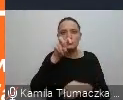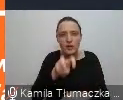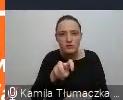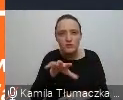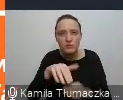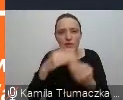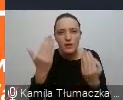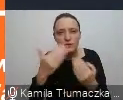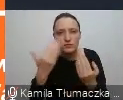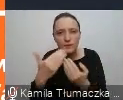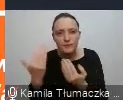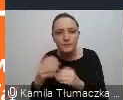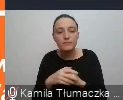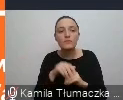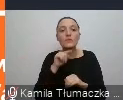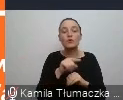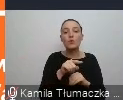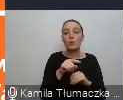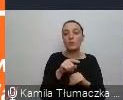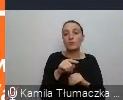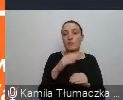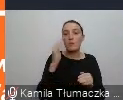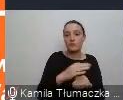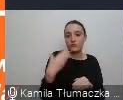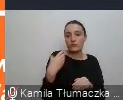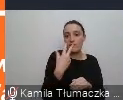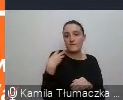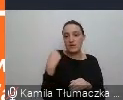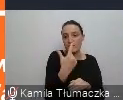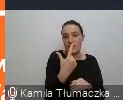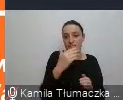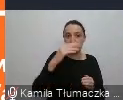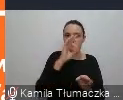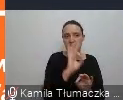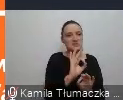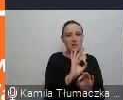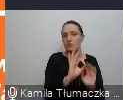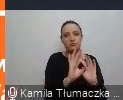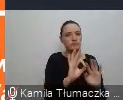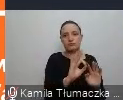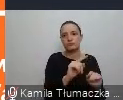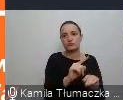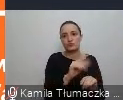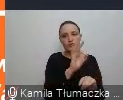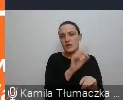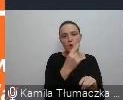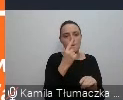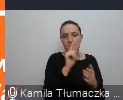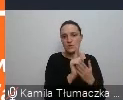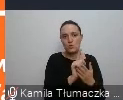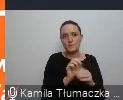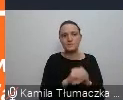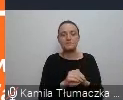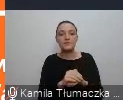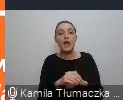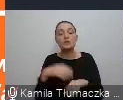poświęcić. i tak, w przypadku dziecka poniżej drugiego roku życia to jest zalecenie oczywiście zero minut, w przypadku